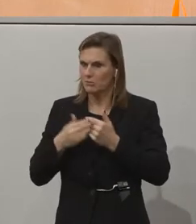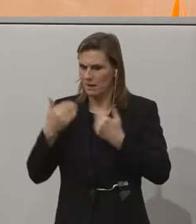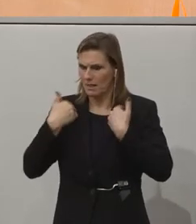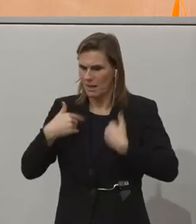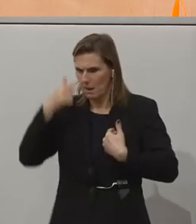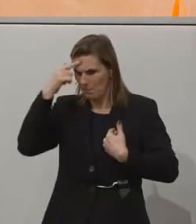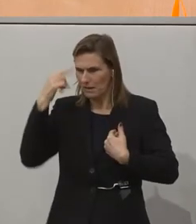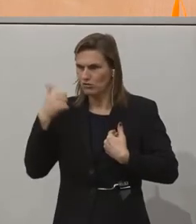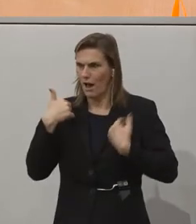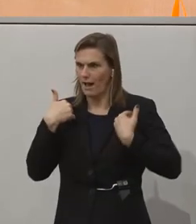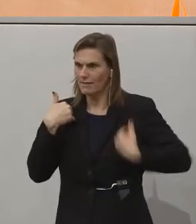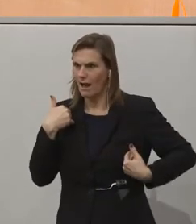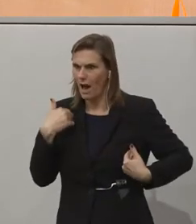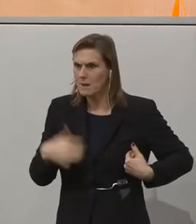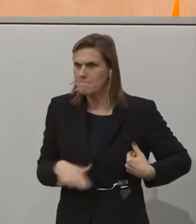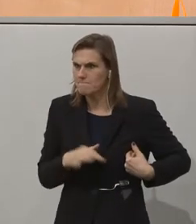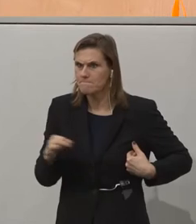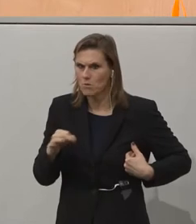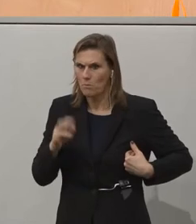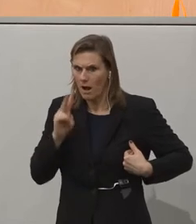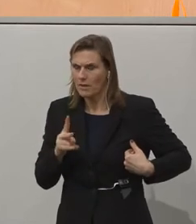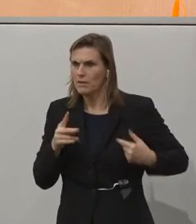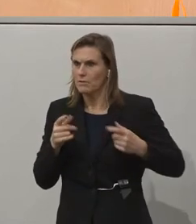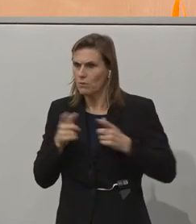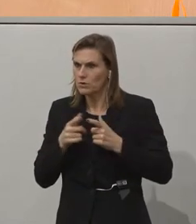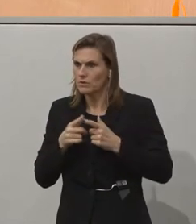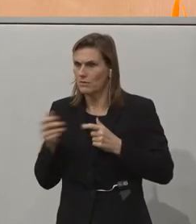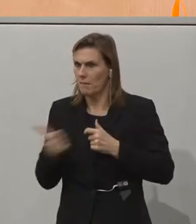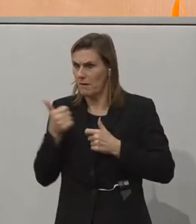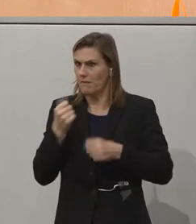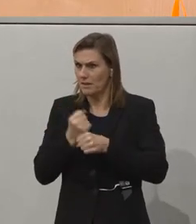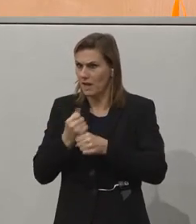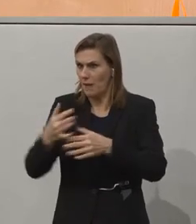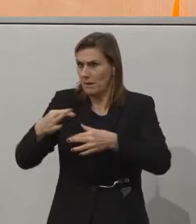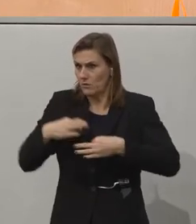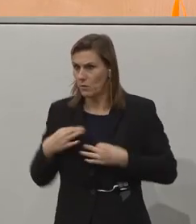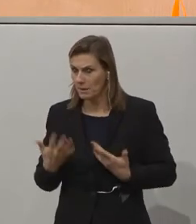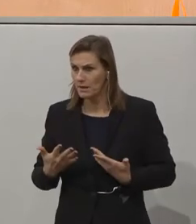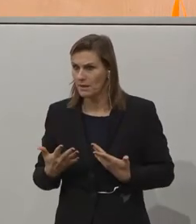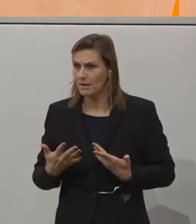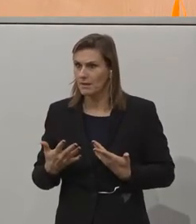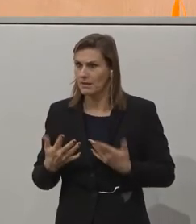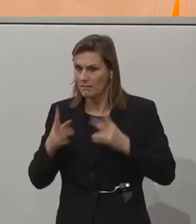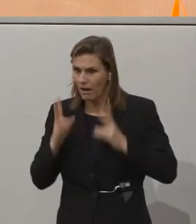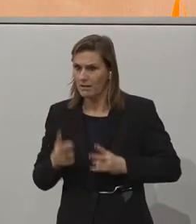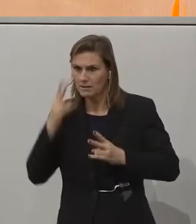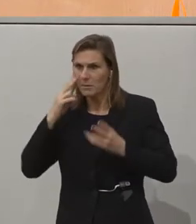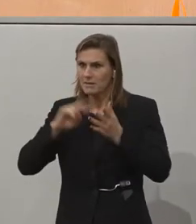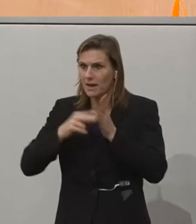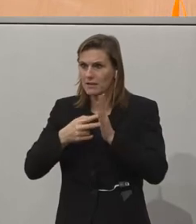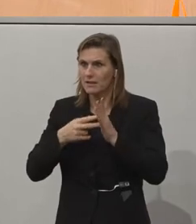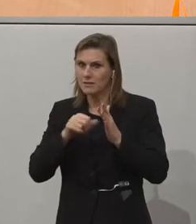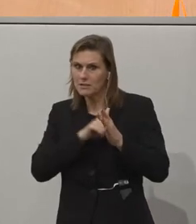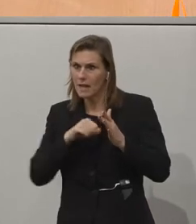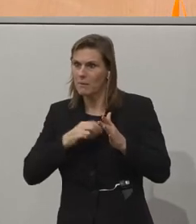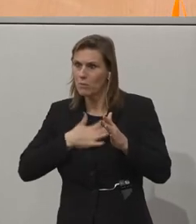austesten müsste, ob das einarmig funktioniert, das wäre ein perfekter Job für mich. Und wir sehen also, dass Technologien genau das ermöglichen kann für Behinderungsgruppen,